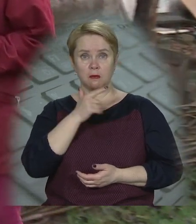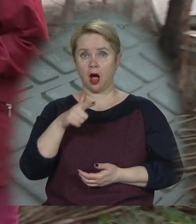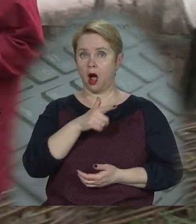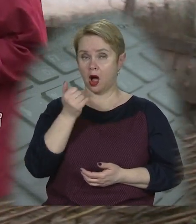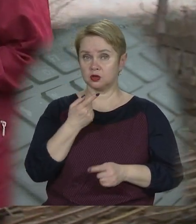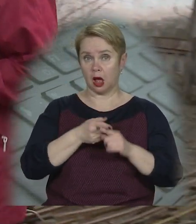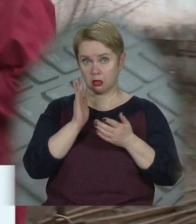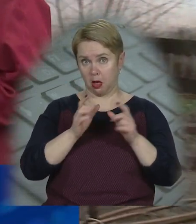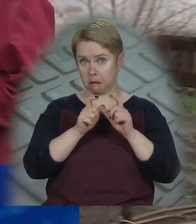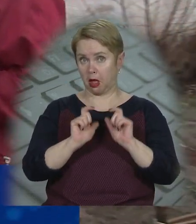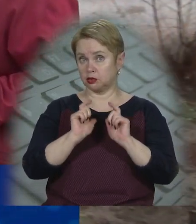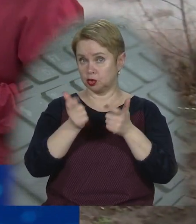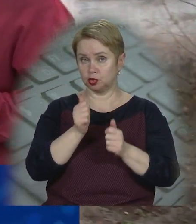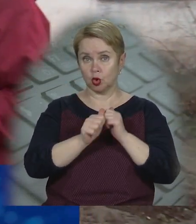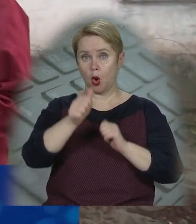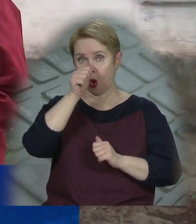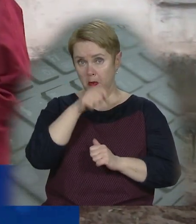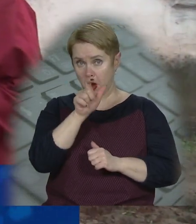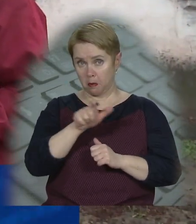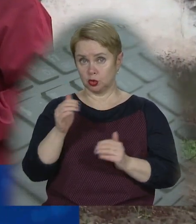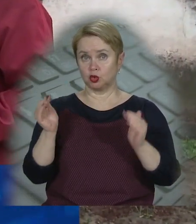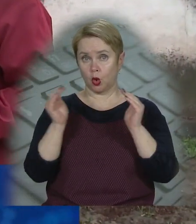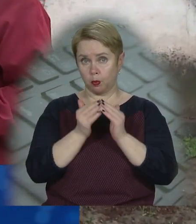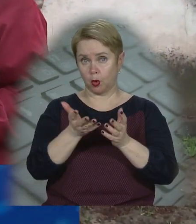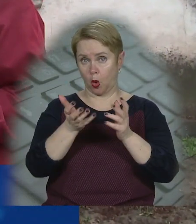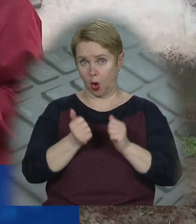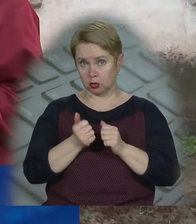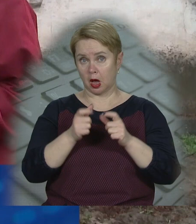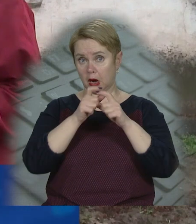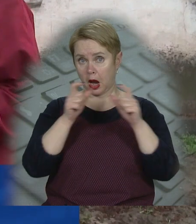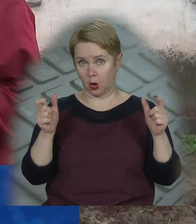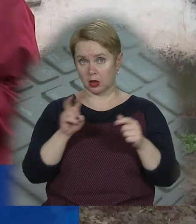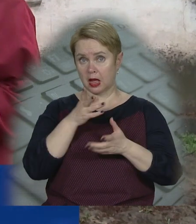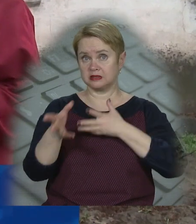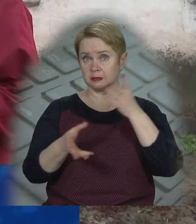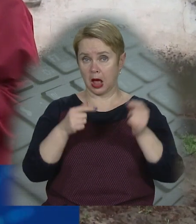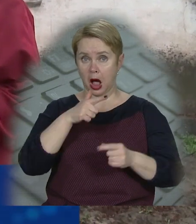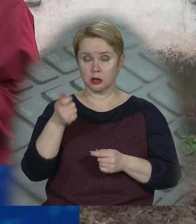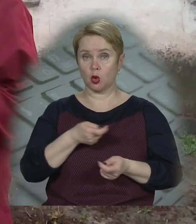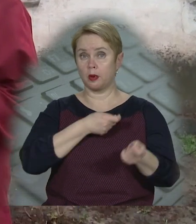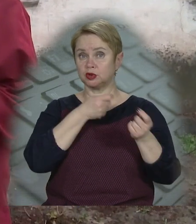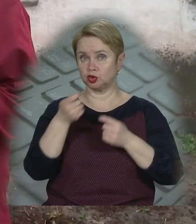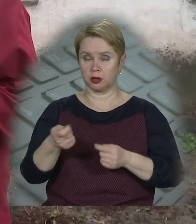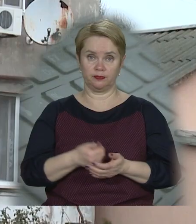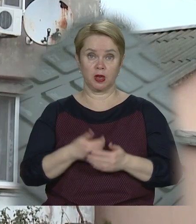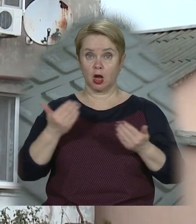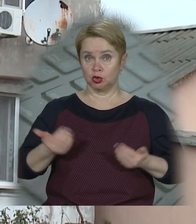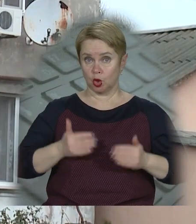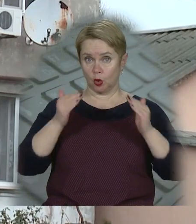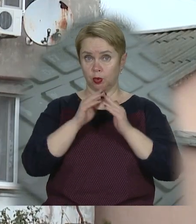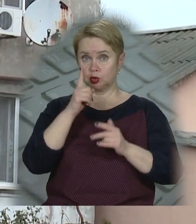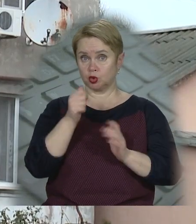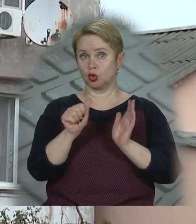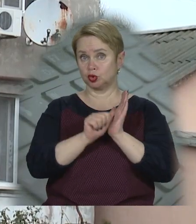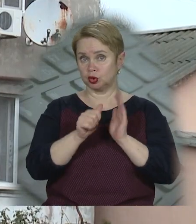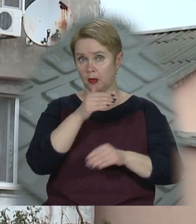немає газу, але є платіжки. Щомісяця мешканці будинку отримують рахунки на сплату газопостачання. Жителі